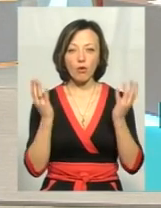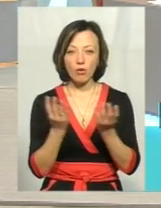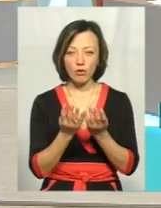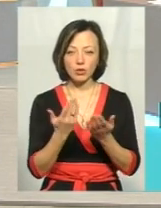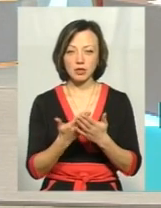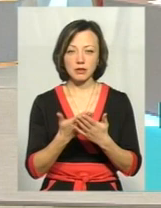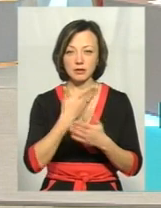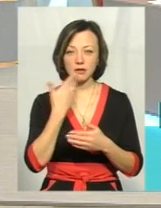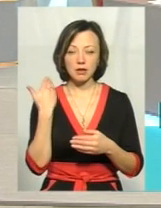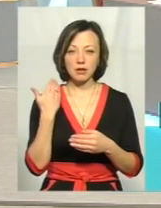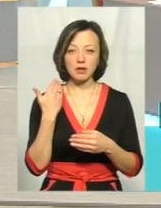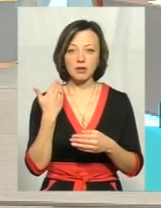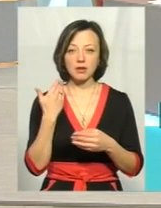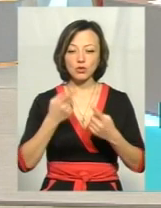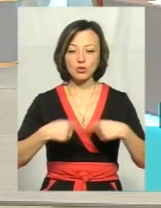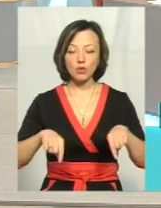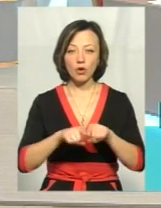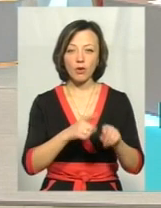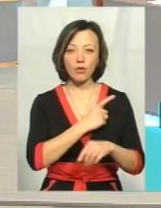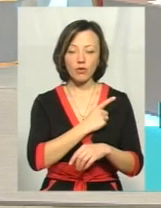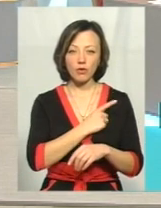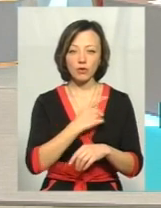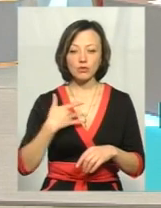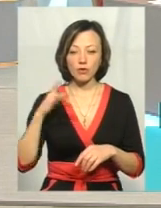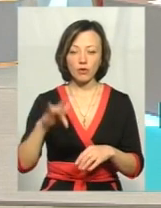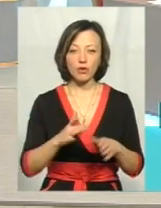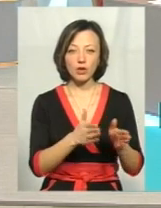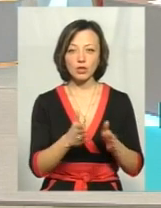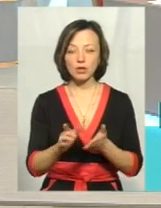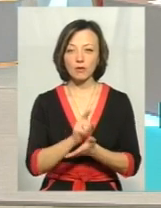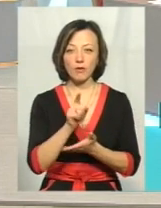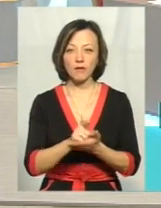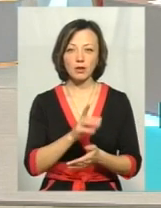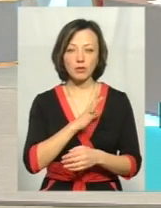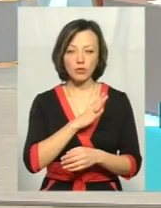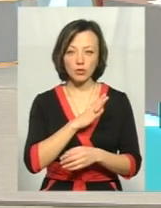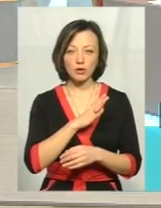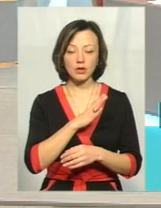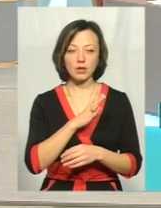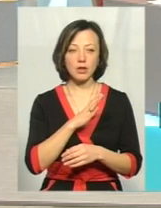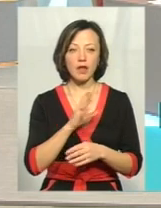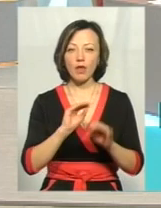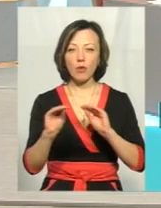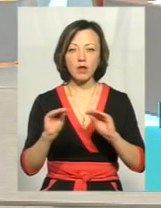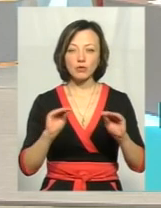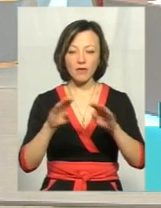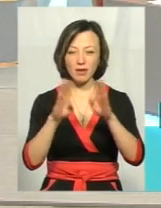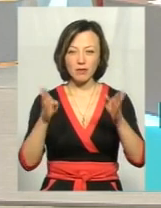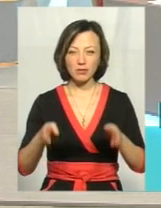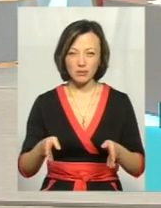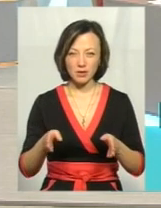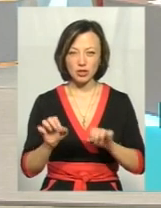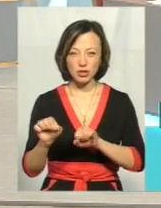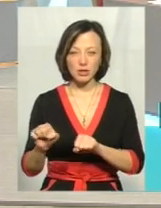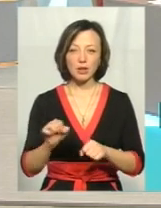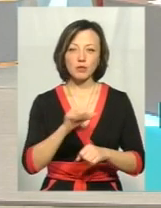відсутні зони санітарної охорони, суворого режиму, яка повинна бути, каптажі не облаштовані, і